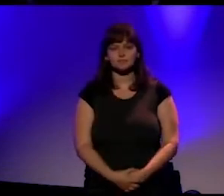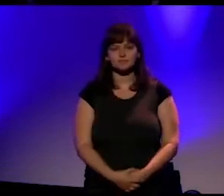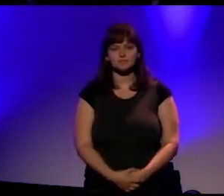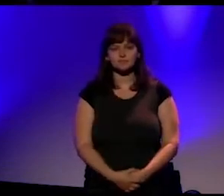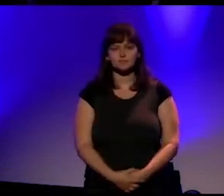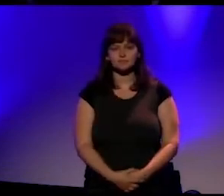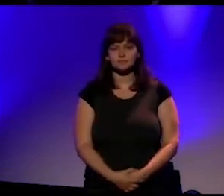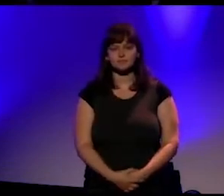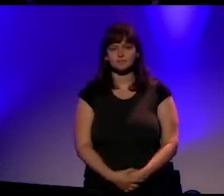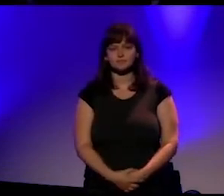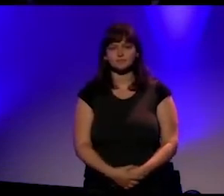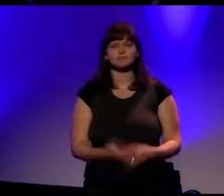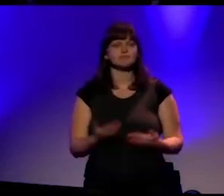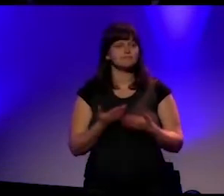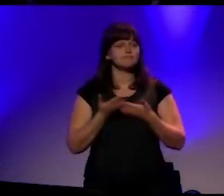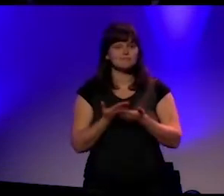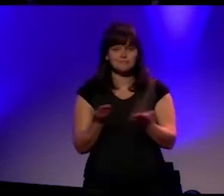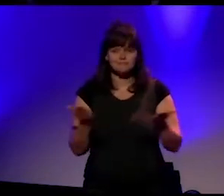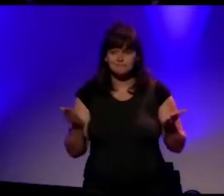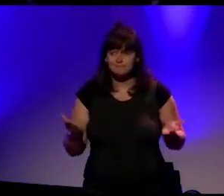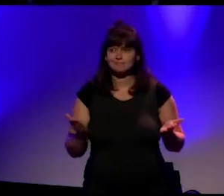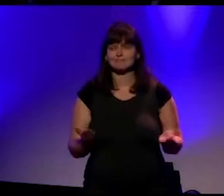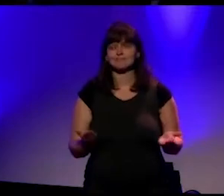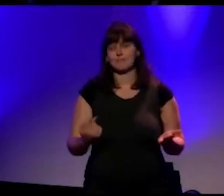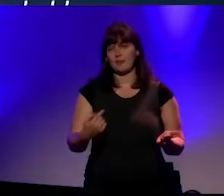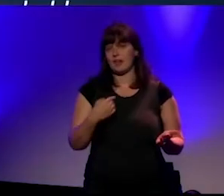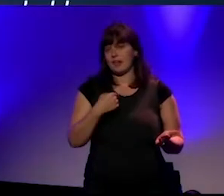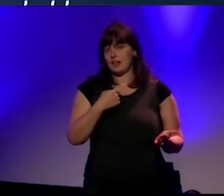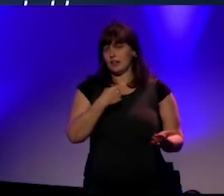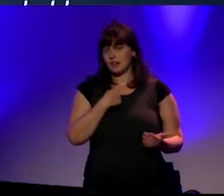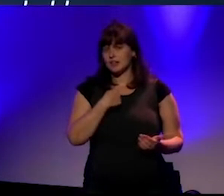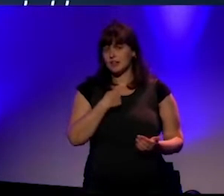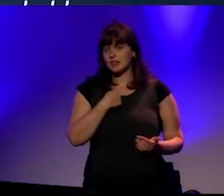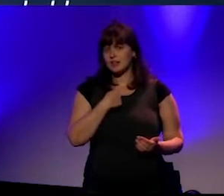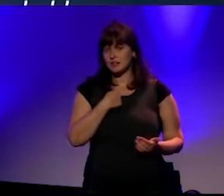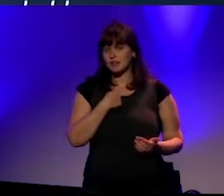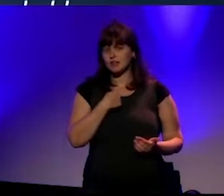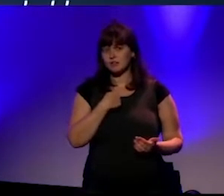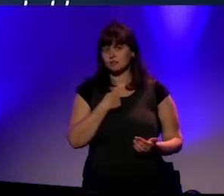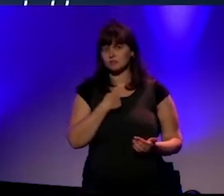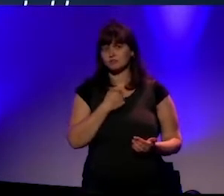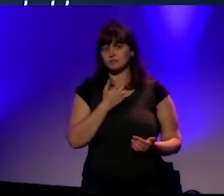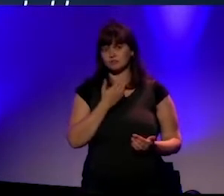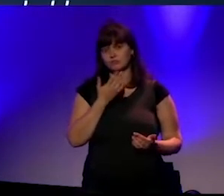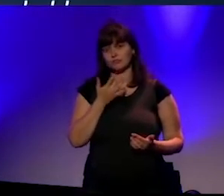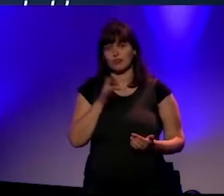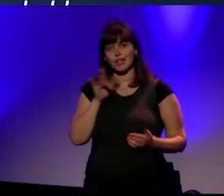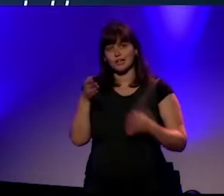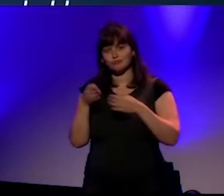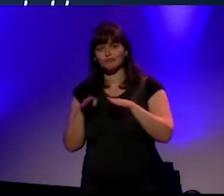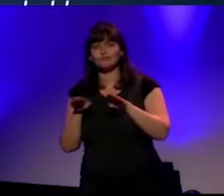Dames en heren, ik wil het met u afsluitend nog hebben over